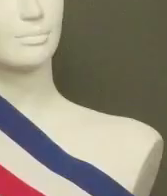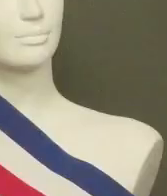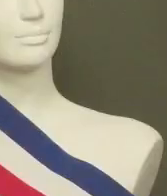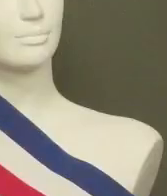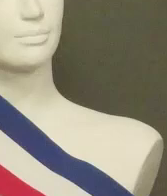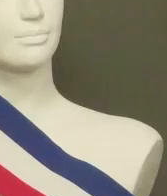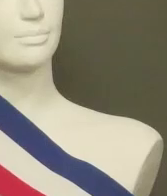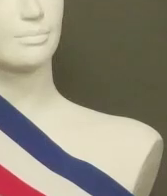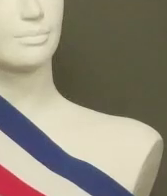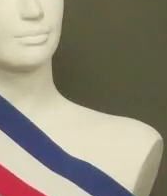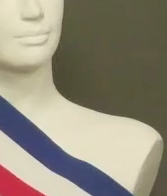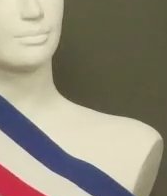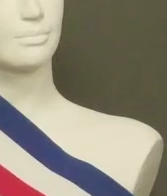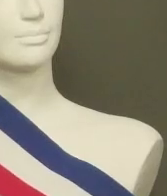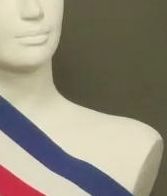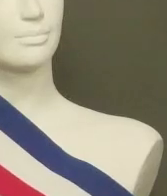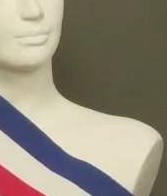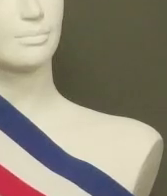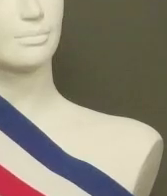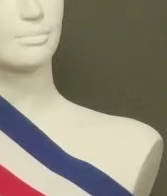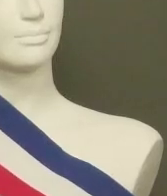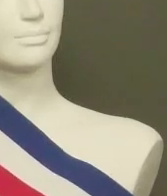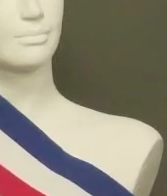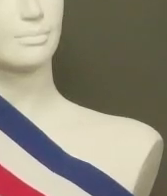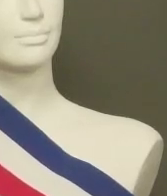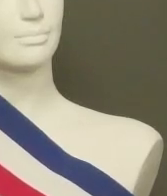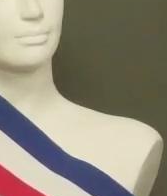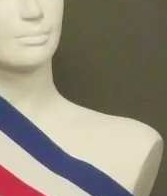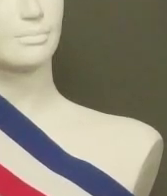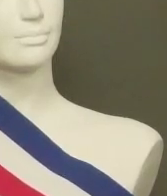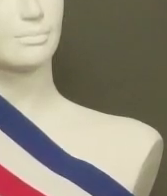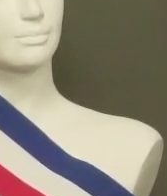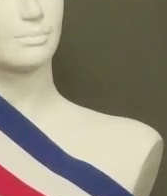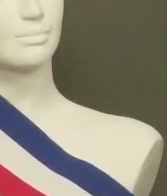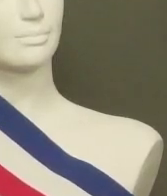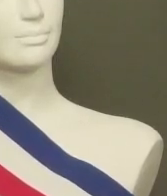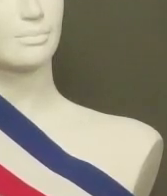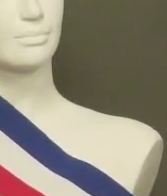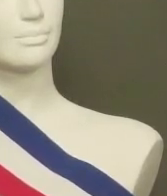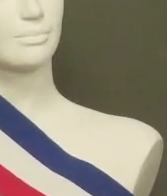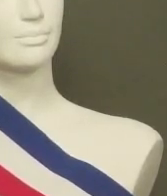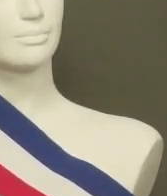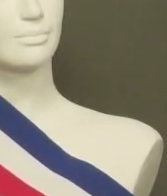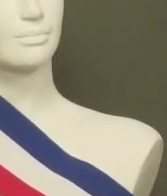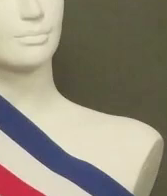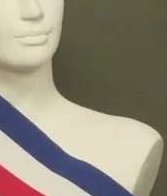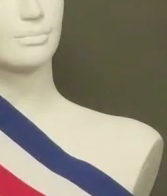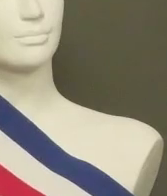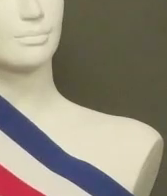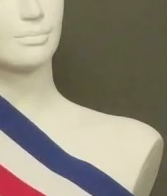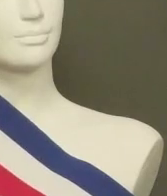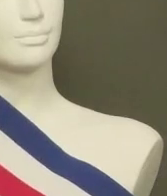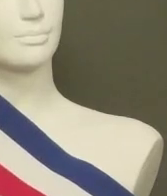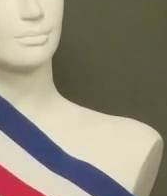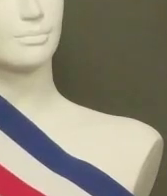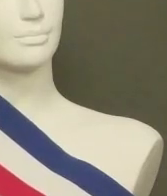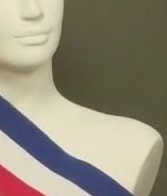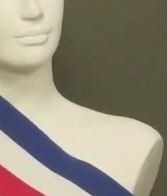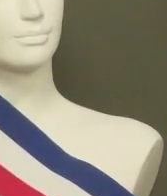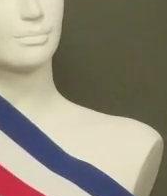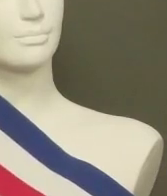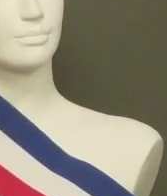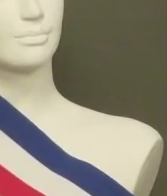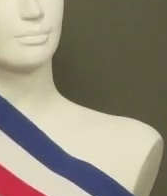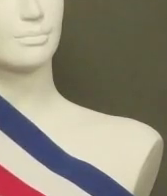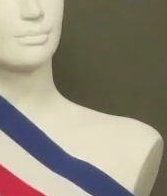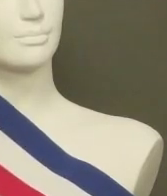Merci à tous. J'ouvre donc la séance. Y a-t-il des remarques sur le procès-verbal ? Non,